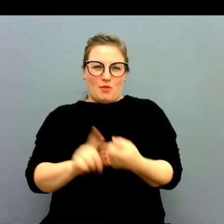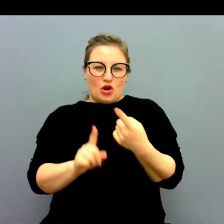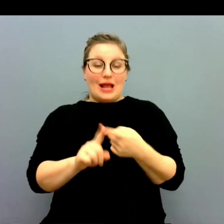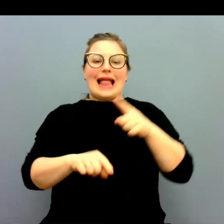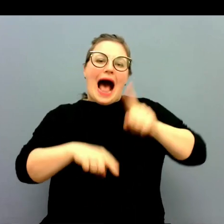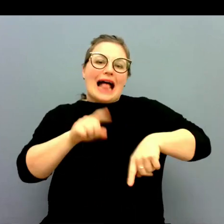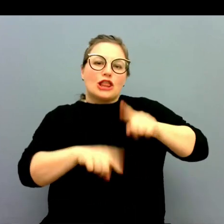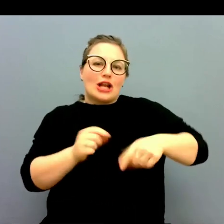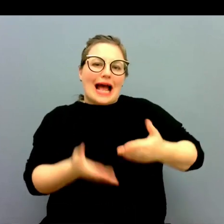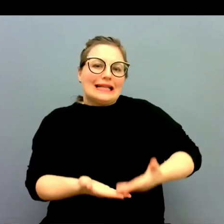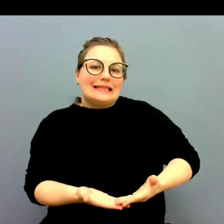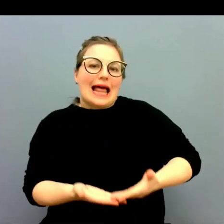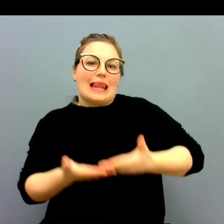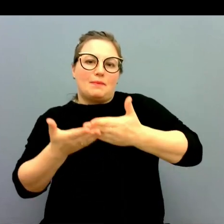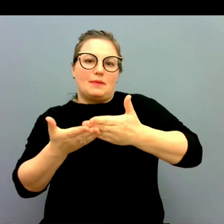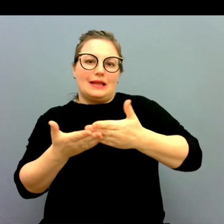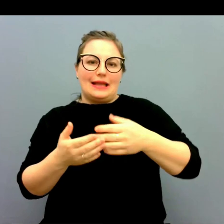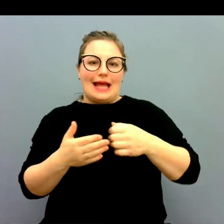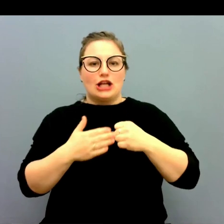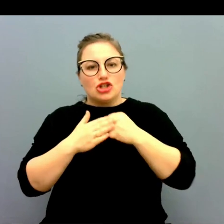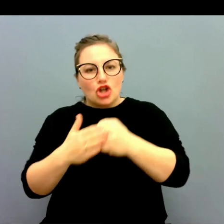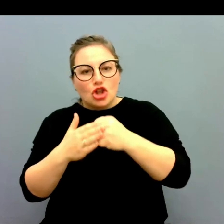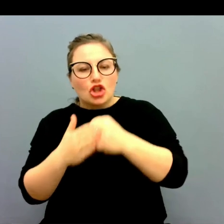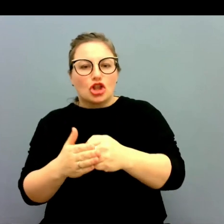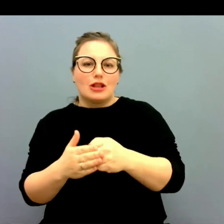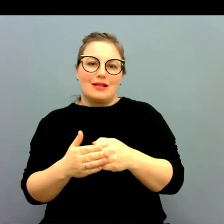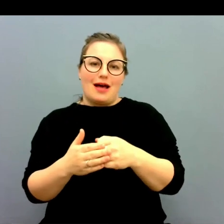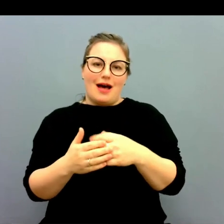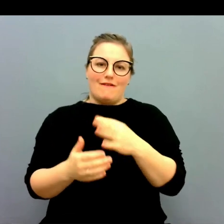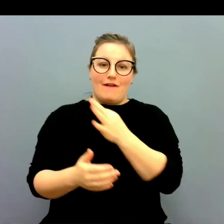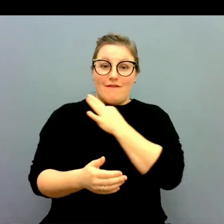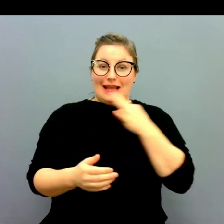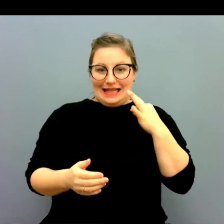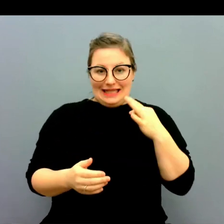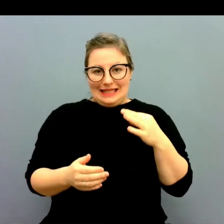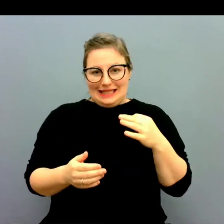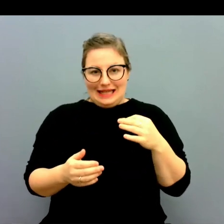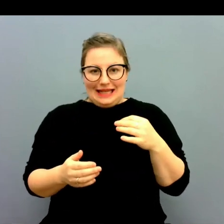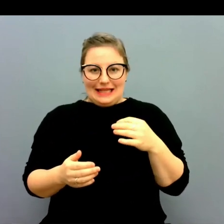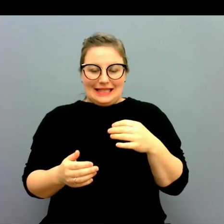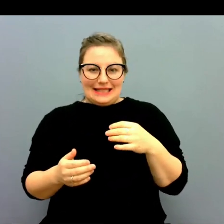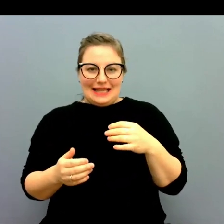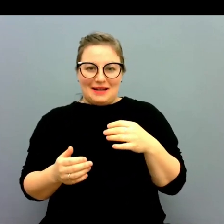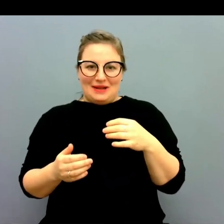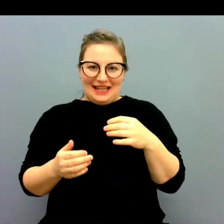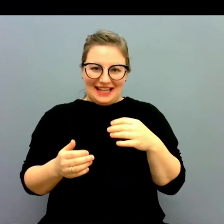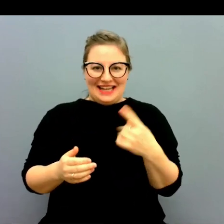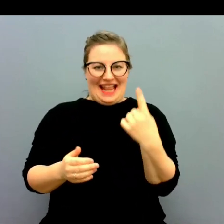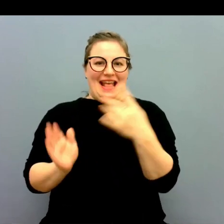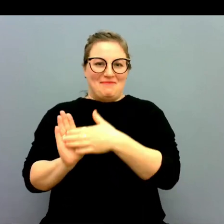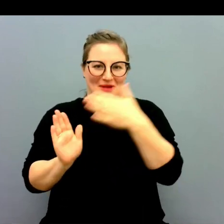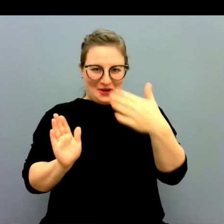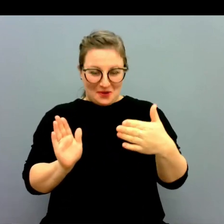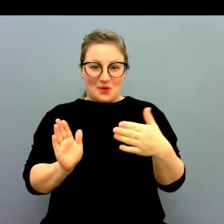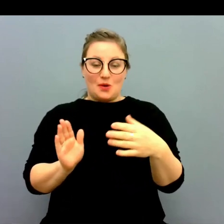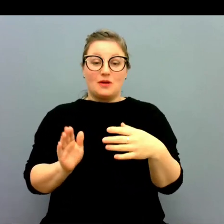anhöriga som hjälpte. man stöttade och det var frälsningsarmen ett tag. Så att vi har ju ändå gått till att vi har blivit en profession.